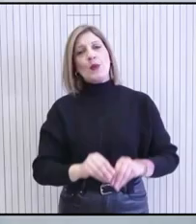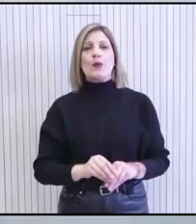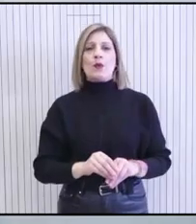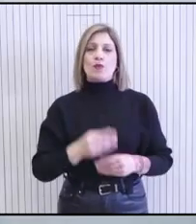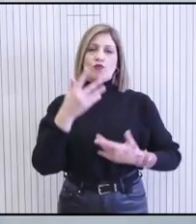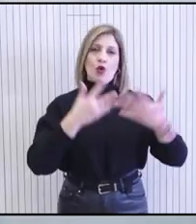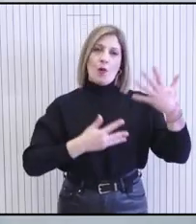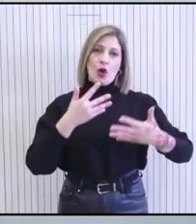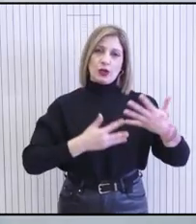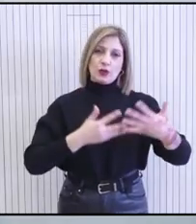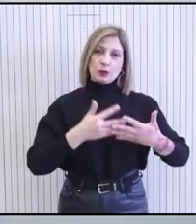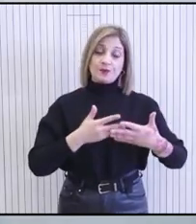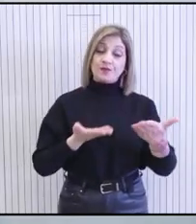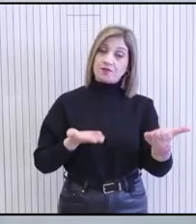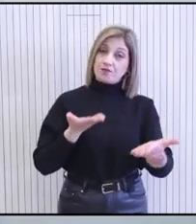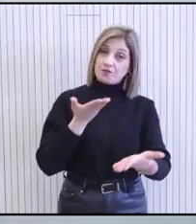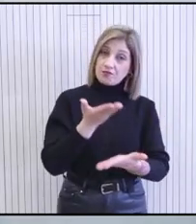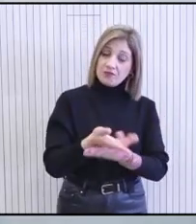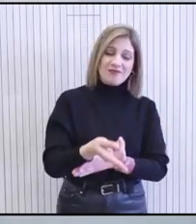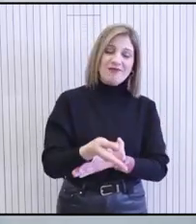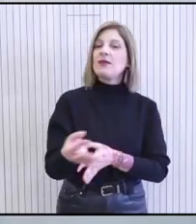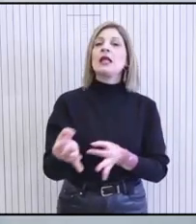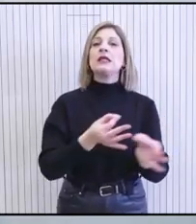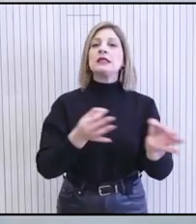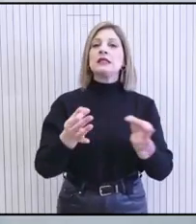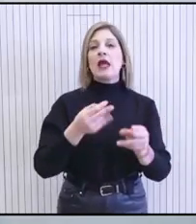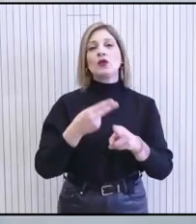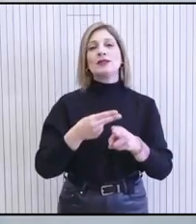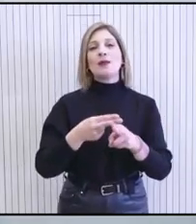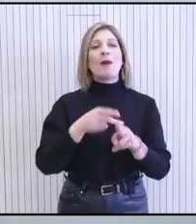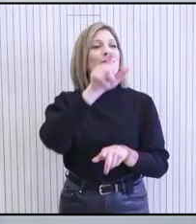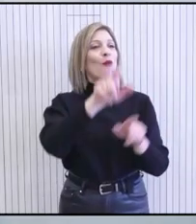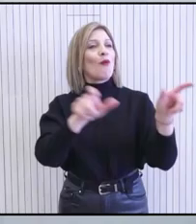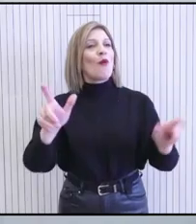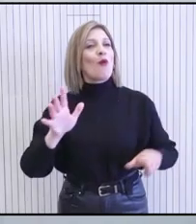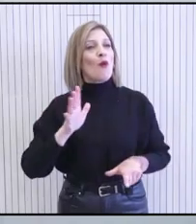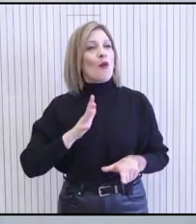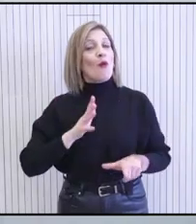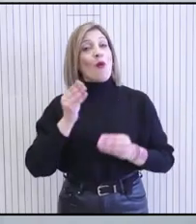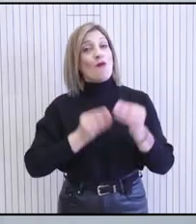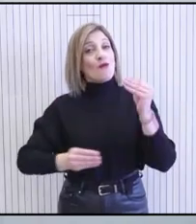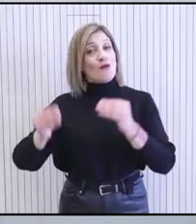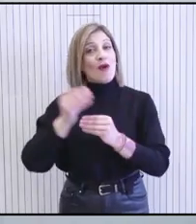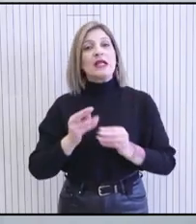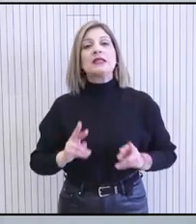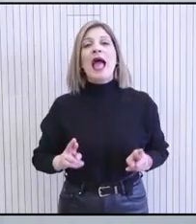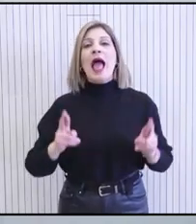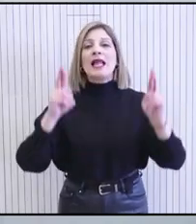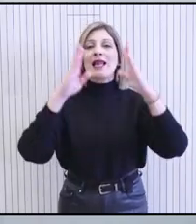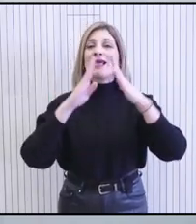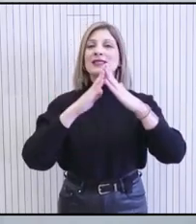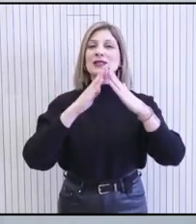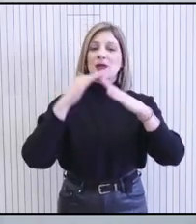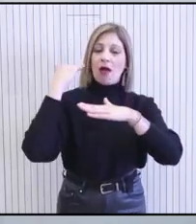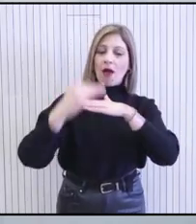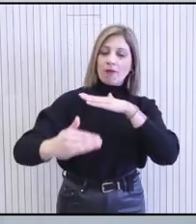προϋπολογισμός. Μέσα από αυτό το σχέδιο προσφέρεται μια σημαντική ευκαιρία για τους πολίτες να βελτιώσουν την ενεργειακή απόδοση των σπιτιών τους,